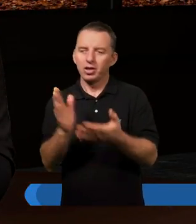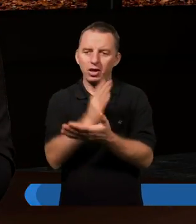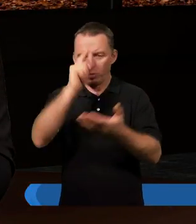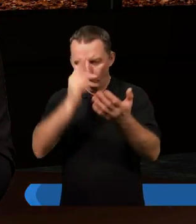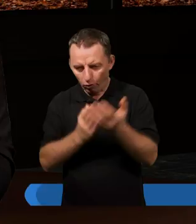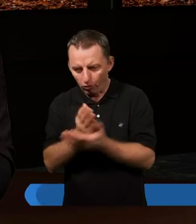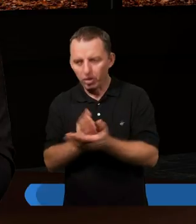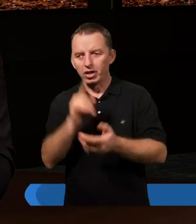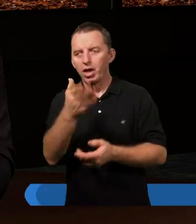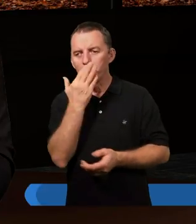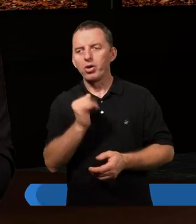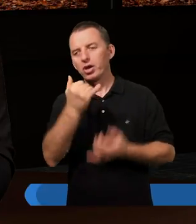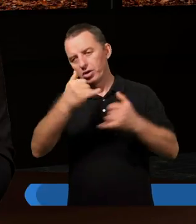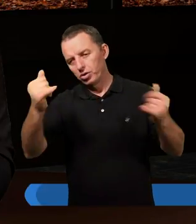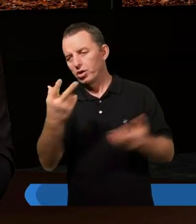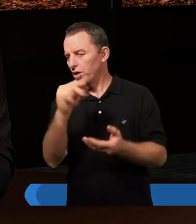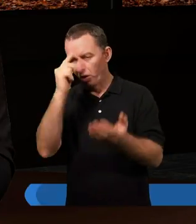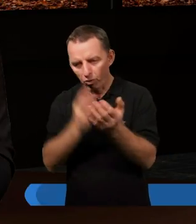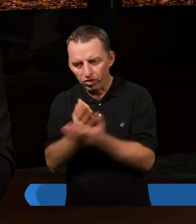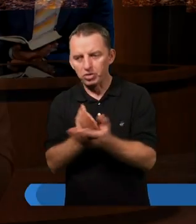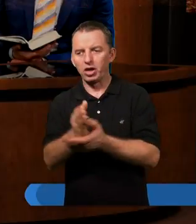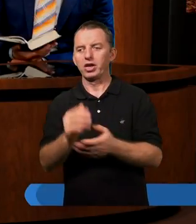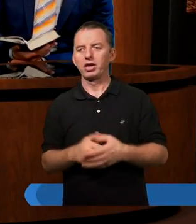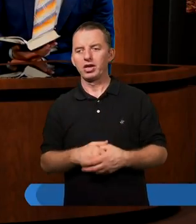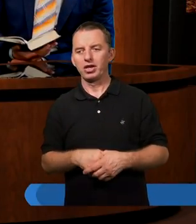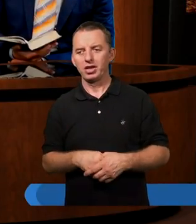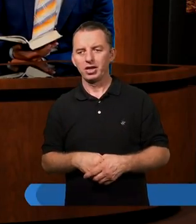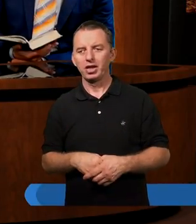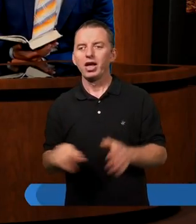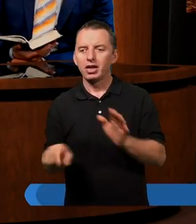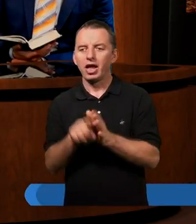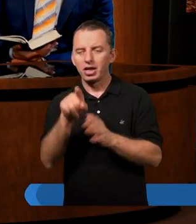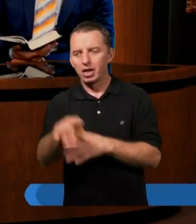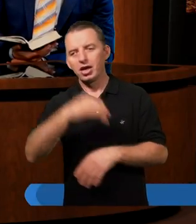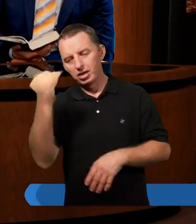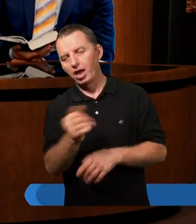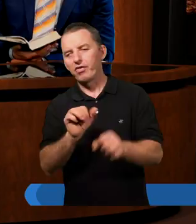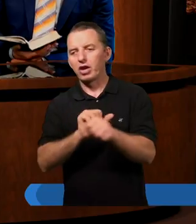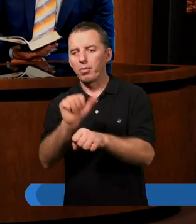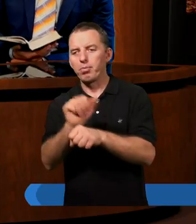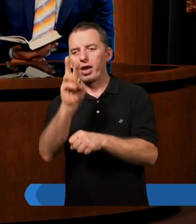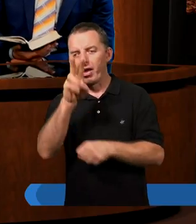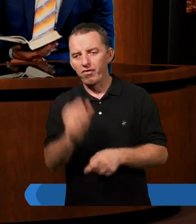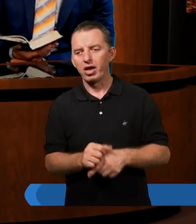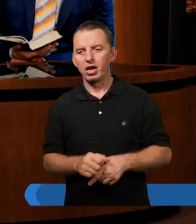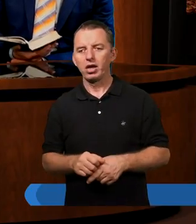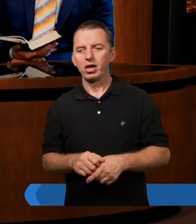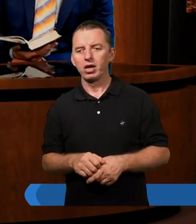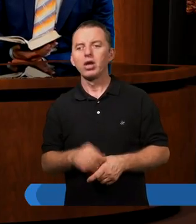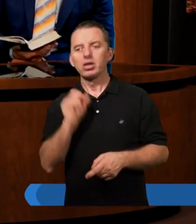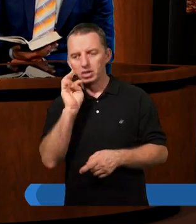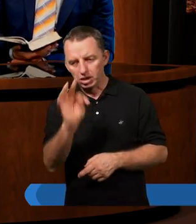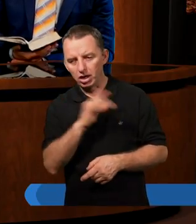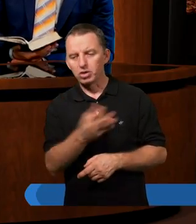uwierzyli temu, co mówiło, a inni nie uwierzyli. uwierzyli. I dlatego tak zawsze bywa. Ale musimy się zawsze